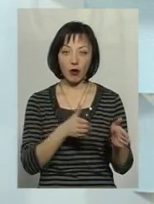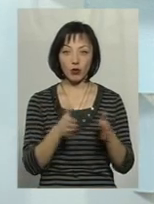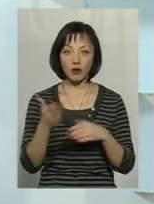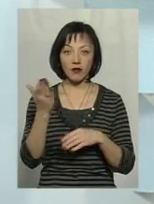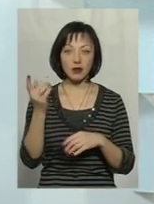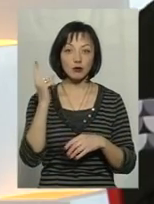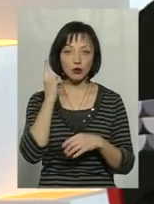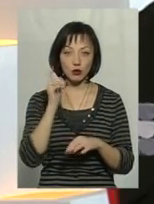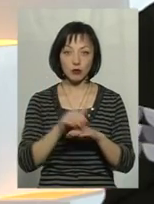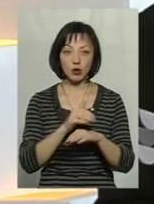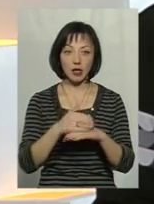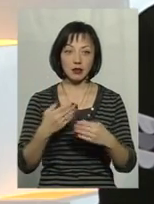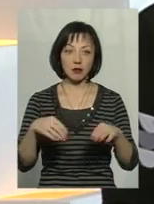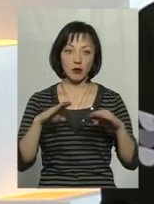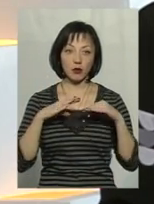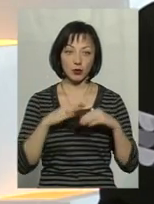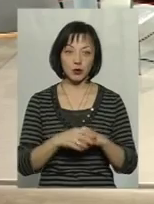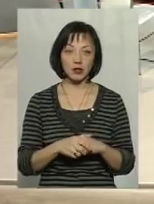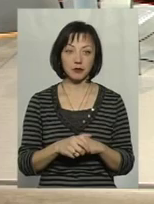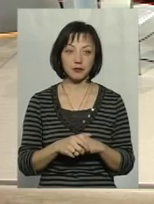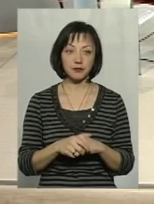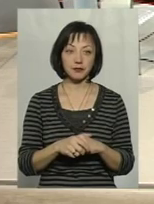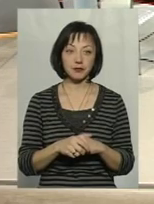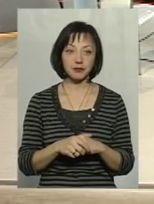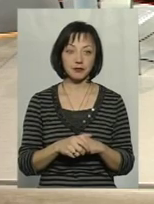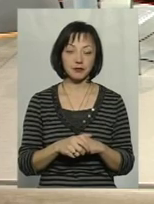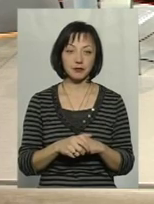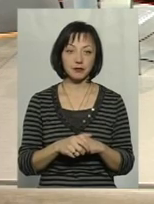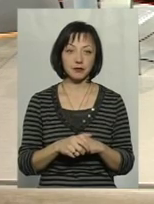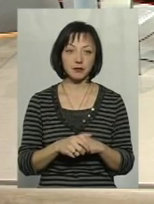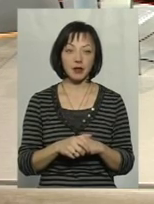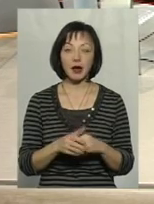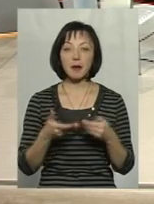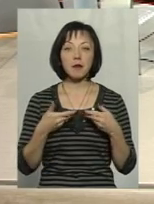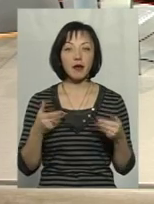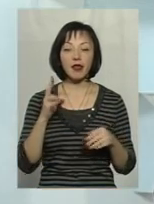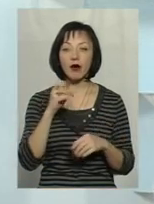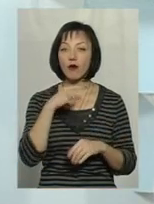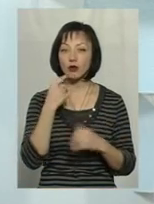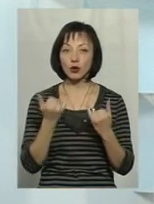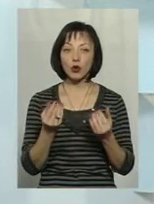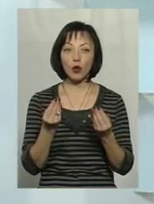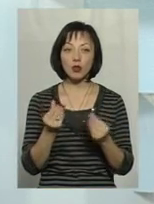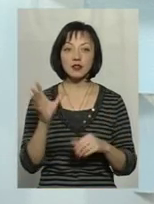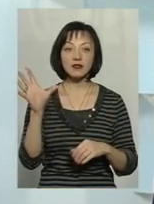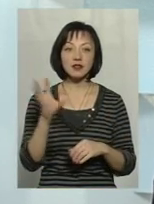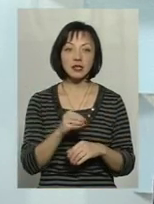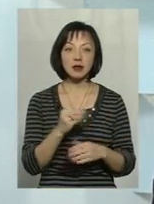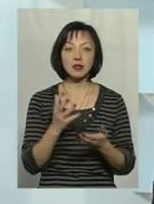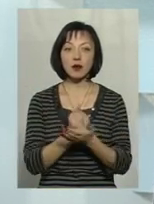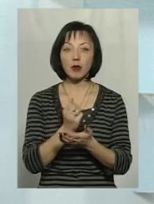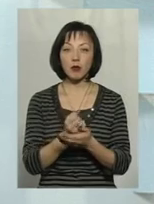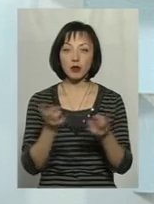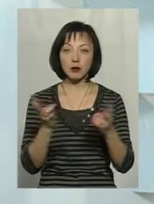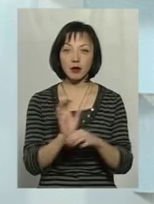почути. Будь ласка, пропонуйте. Ви знаєте, якщо ми не говоримо, що сьогодні кошти, всі, які ми заробляємо,